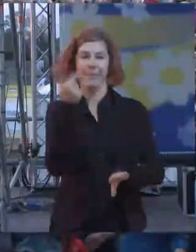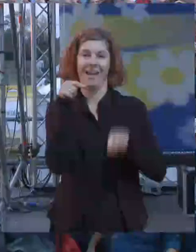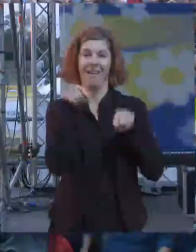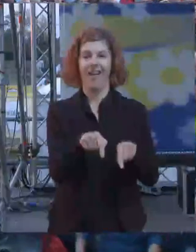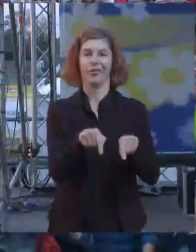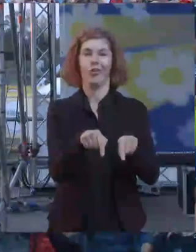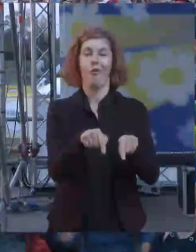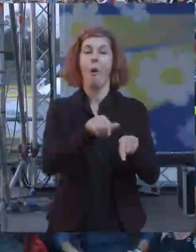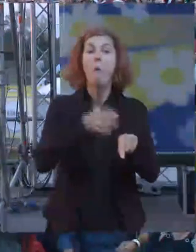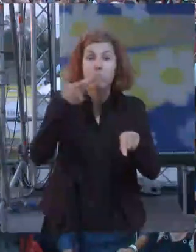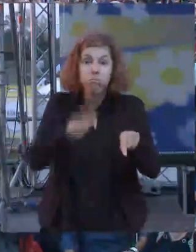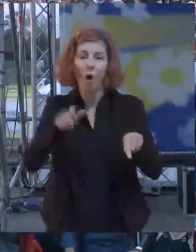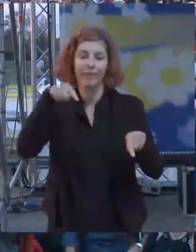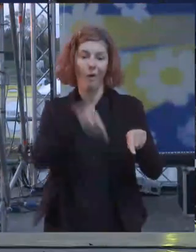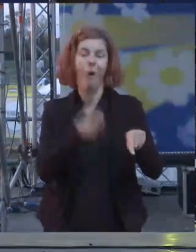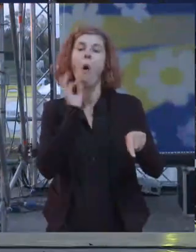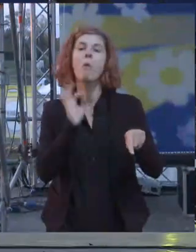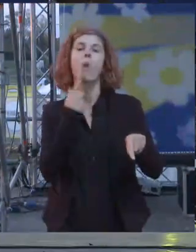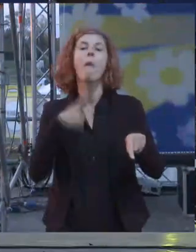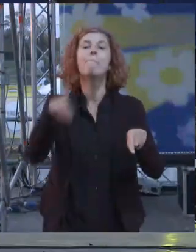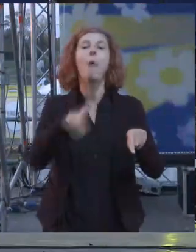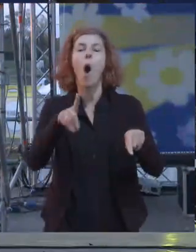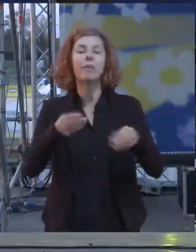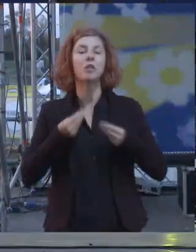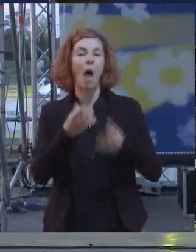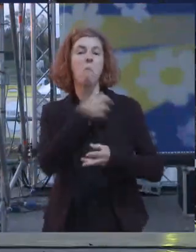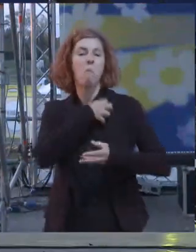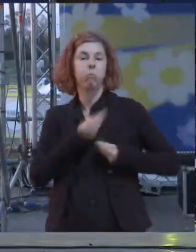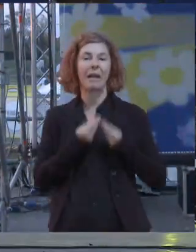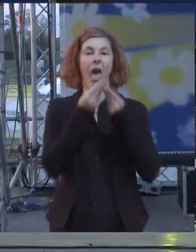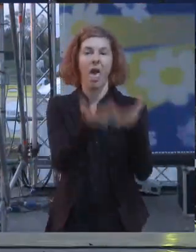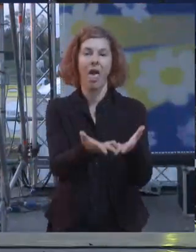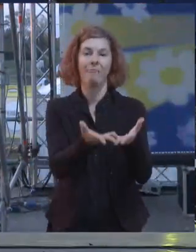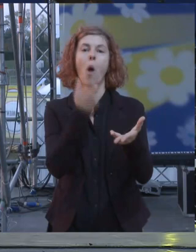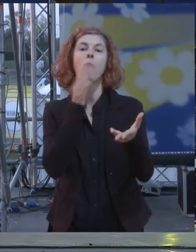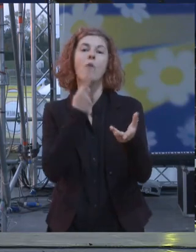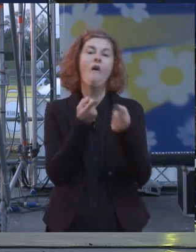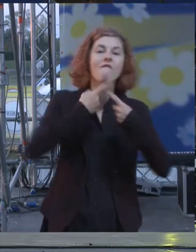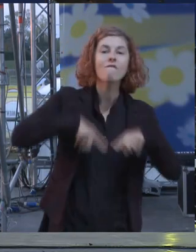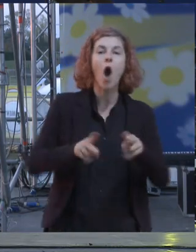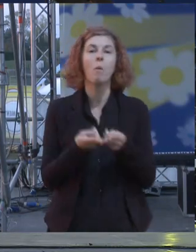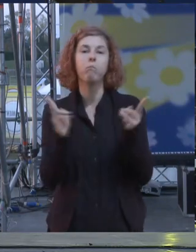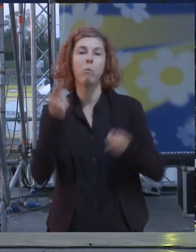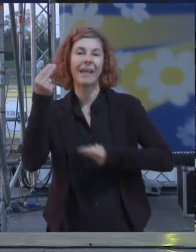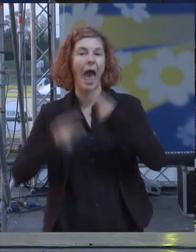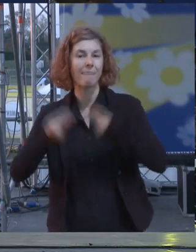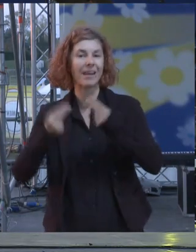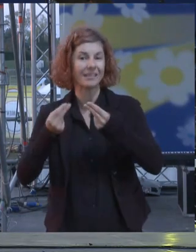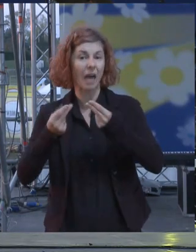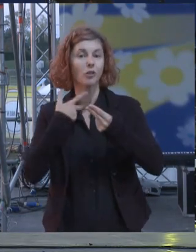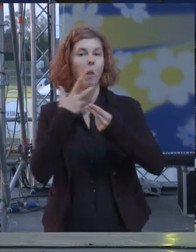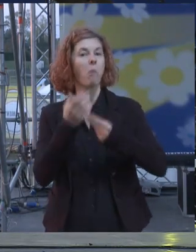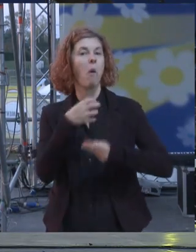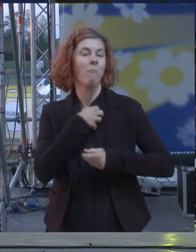siamo stati premiati Pomezia è una città che è stata premiata al forum delle pubbliche amministrazioni è una importantissima